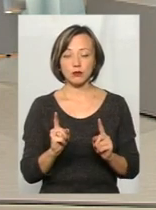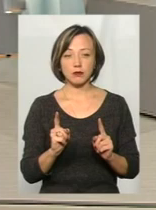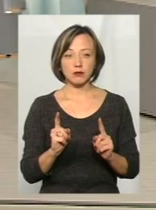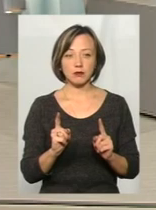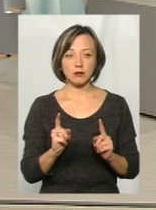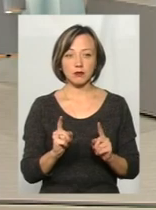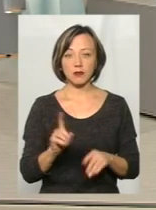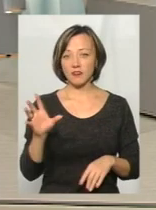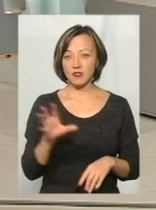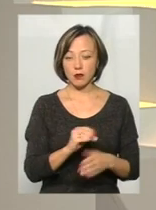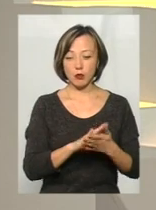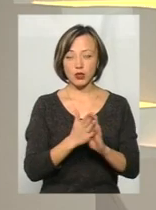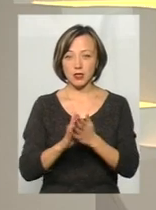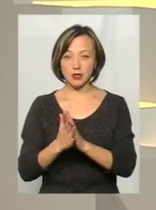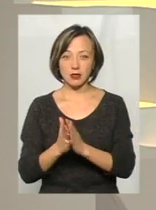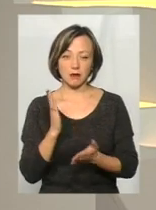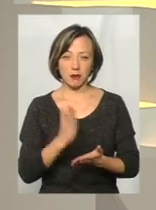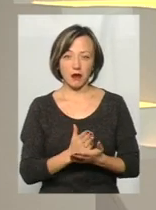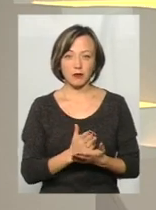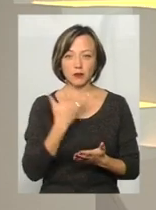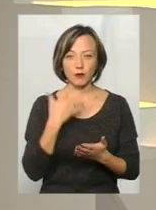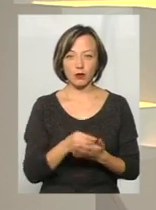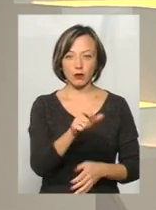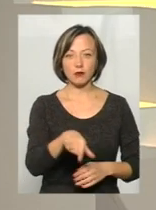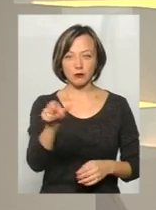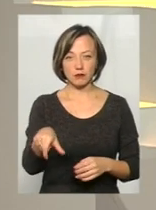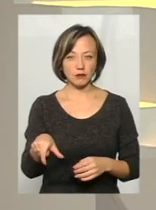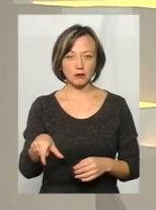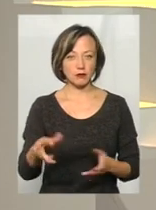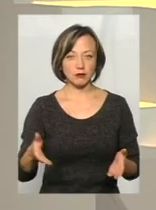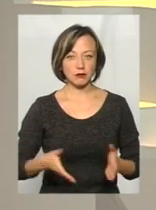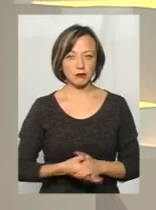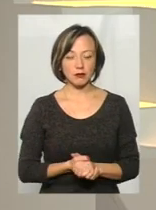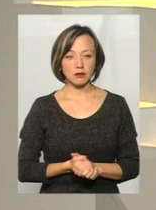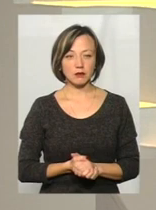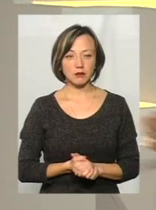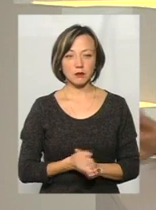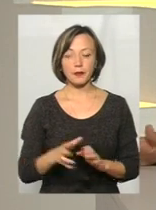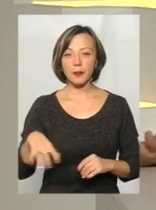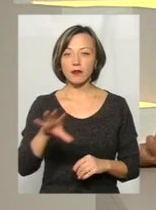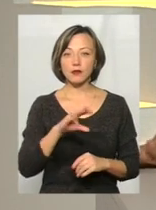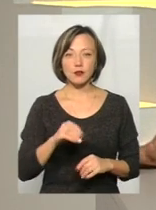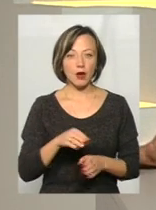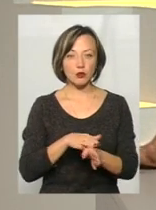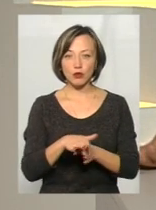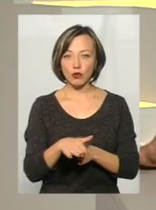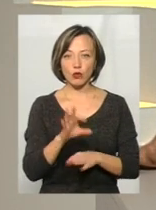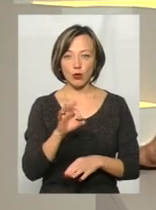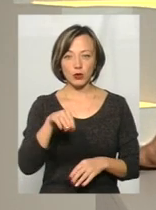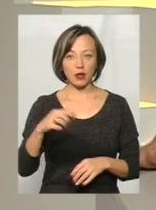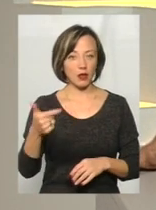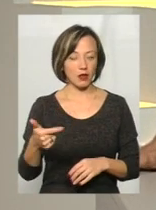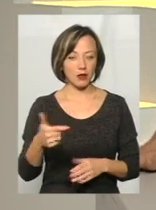по суті, всі позиції по мажоритарці і в усі абсолютно ОТГ